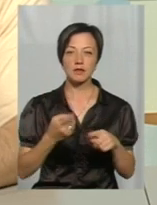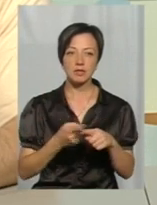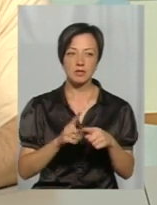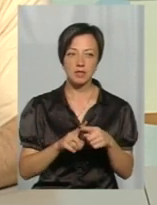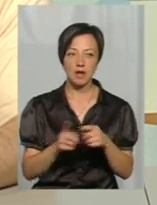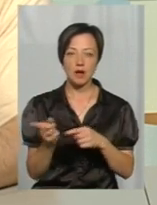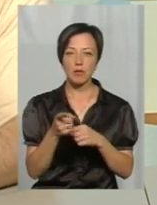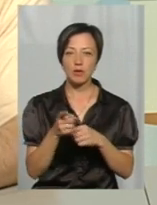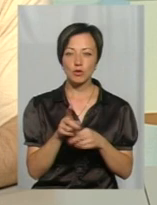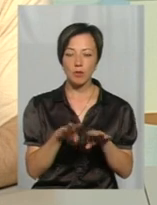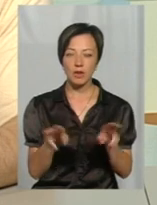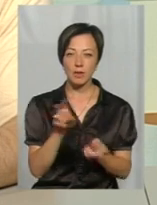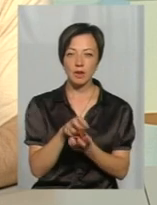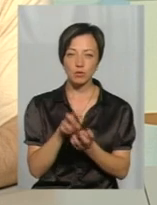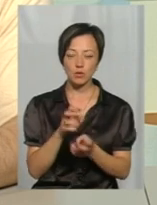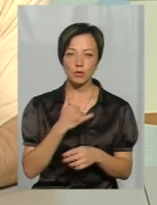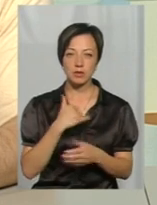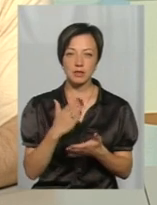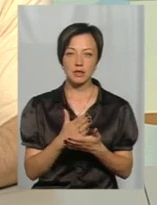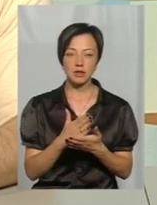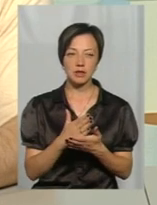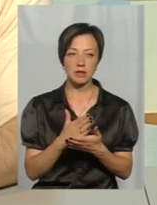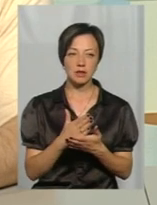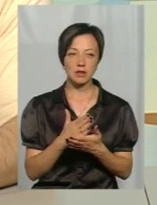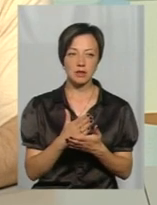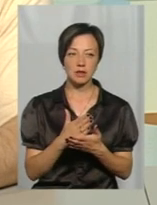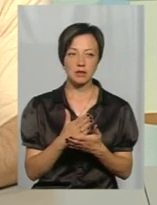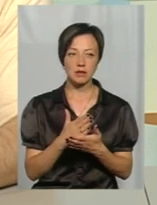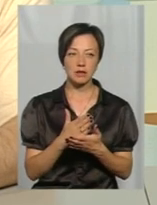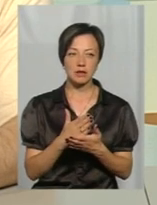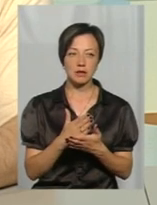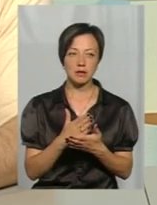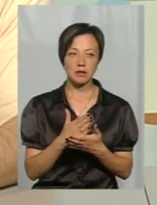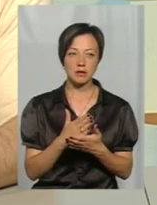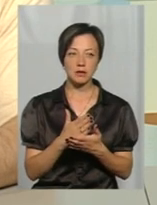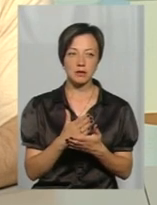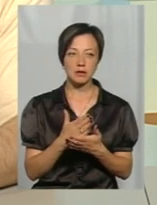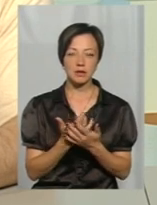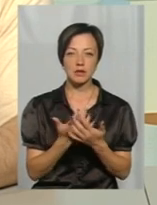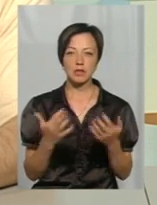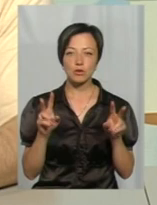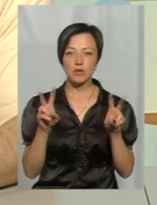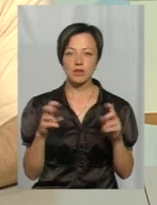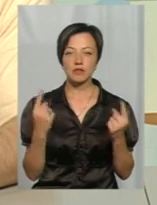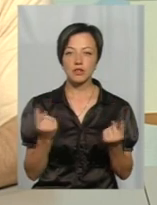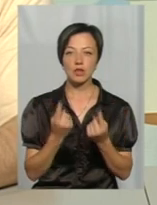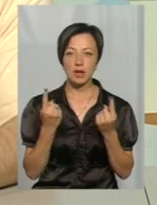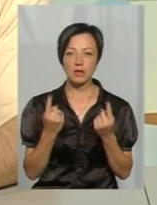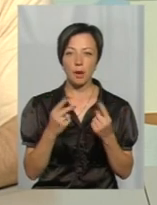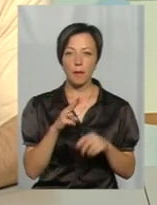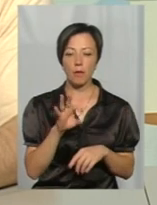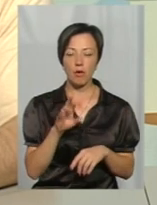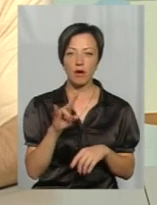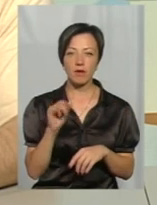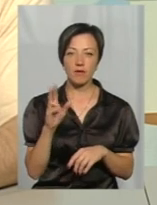мишоподібні гризуни, такі в нас є, він у нас різновид, звичайна полівка,